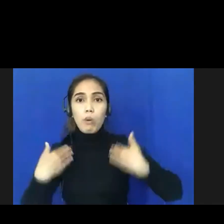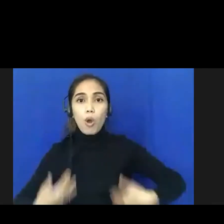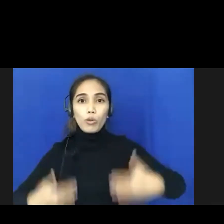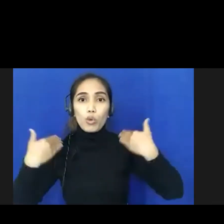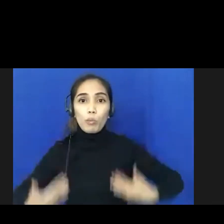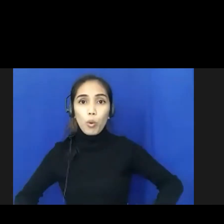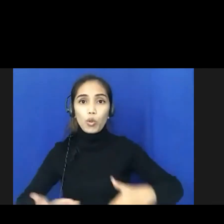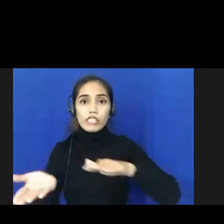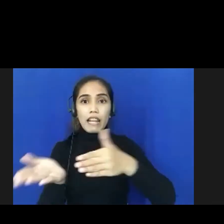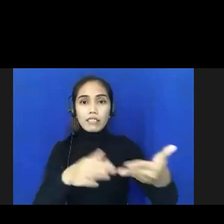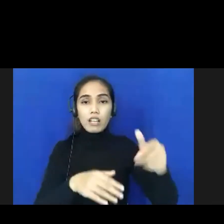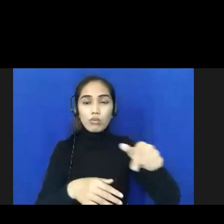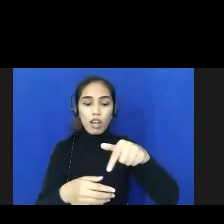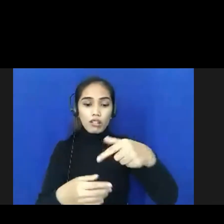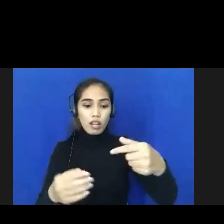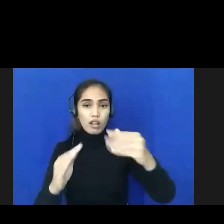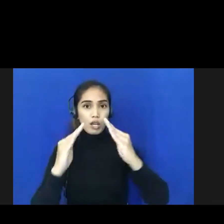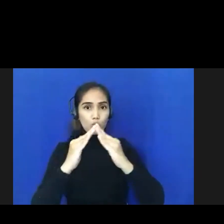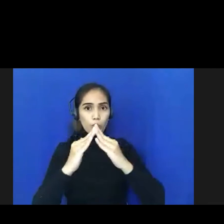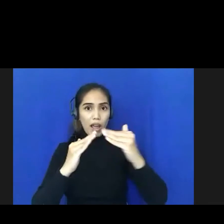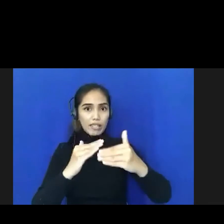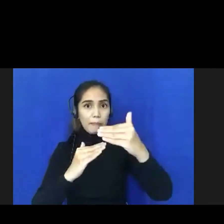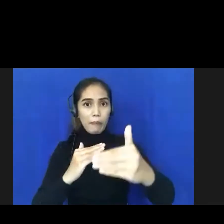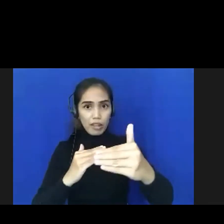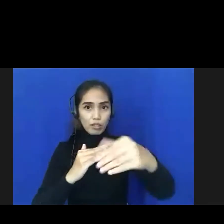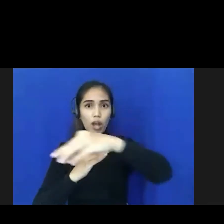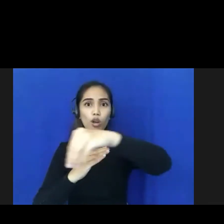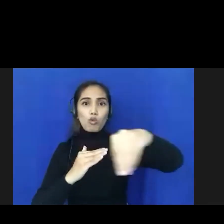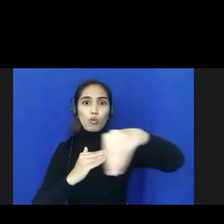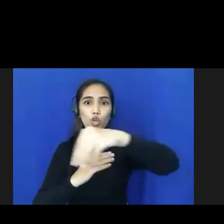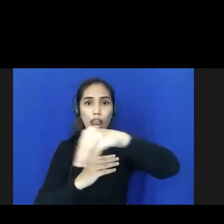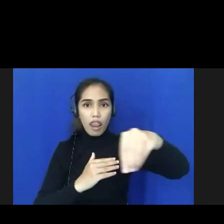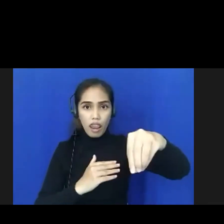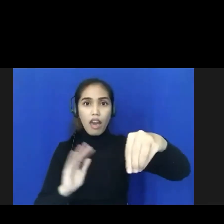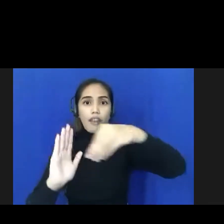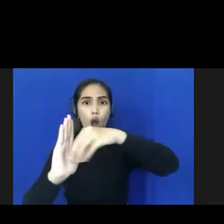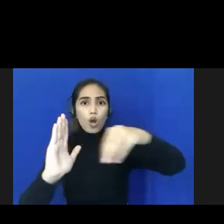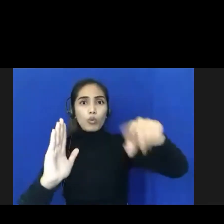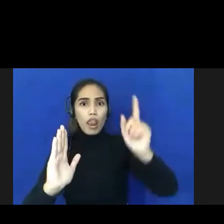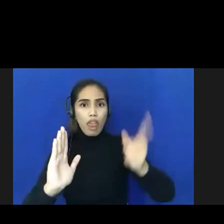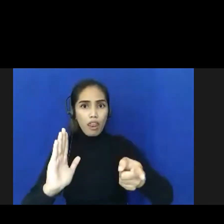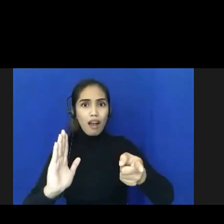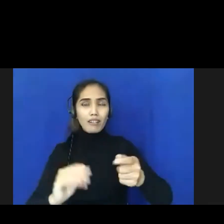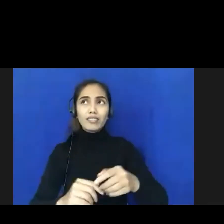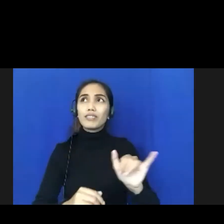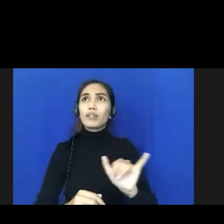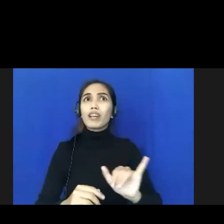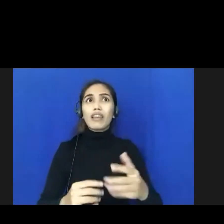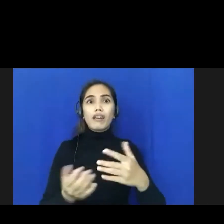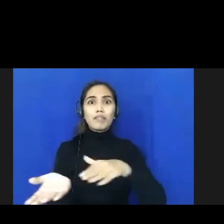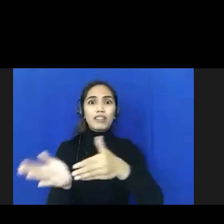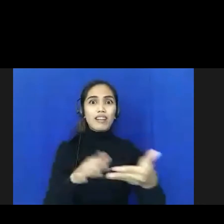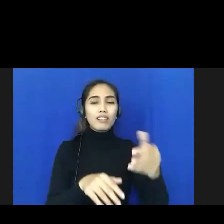depan rumah itu ada kubur itu artinya filosofi di Sumba ini bahwa yang meninggal itu ya